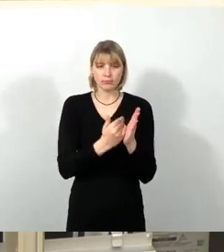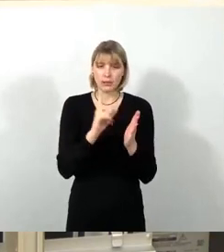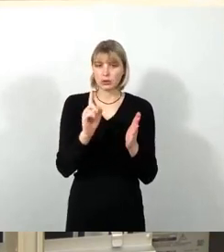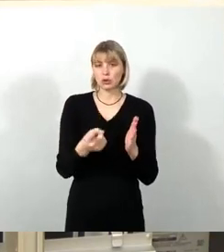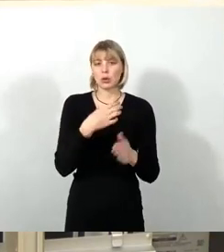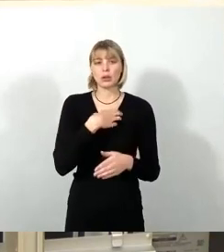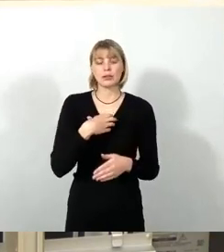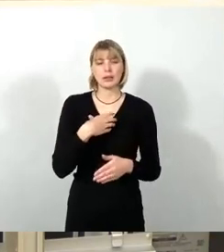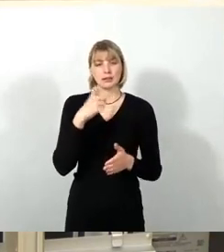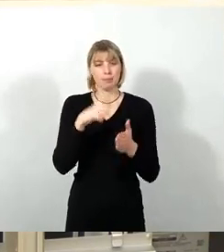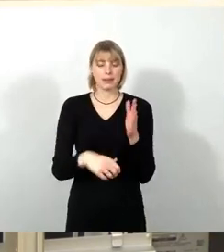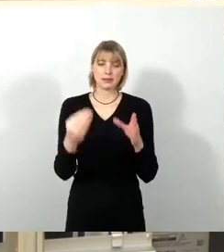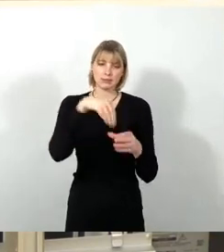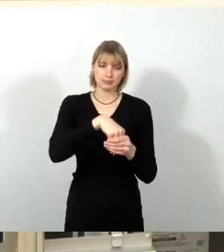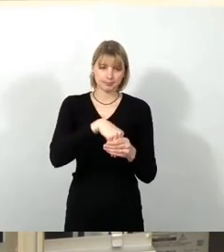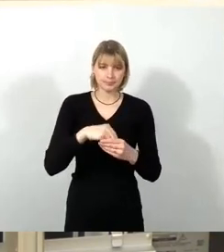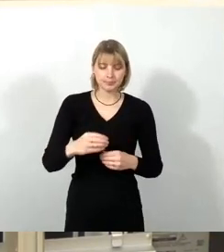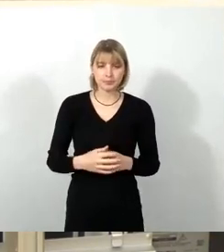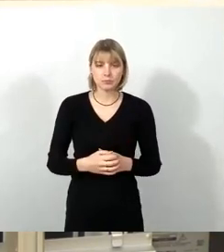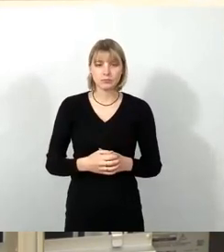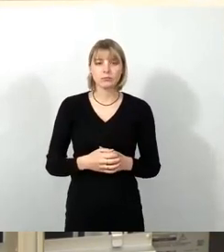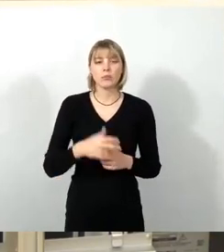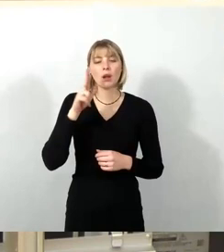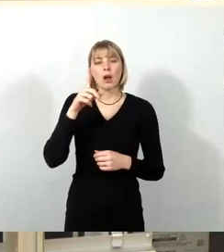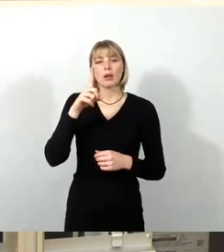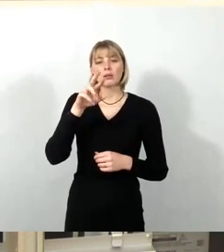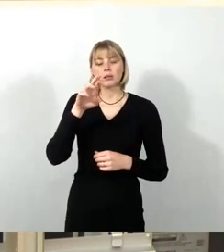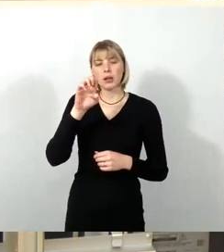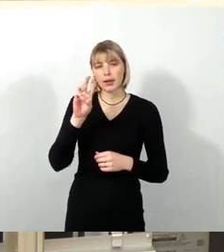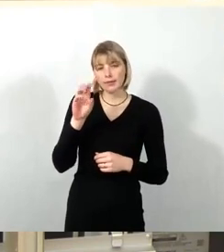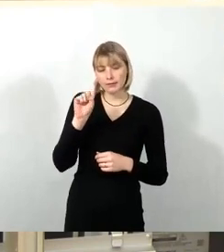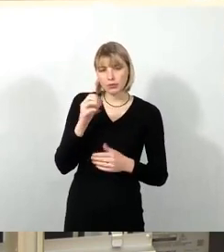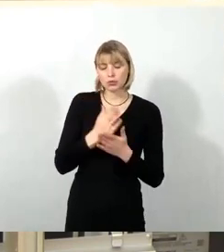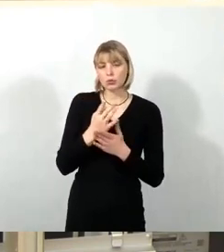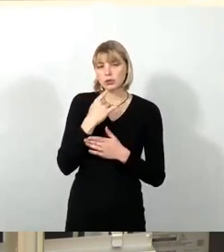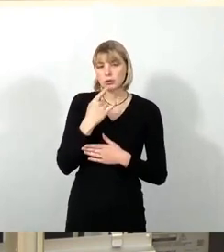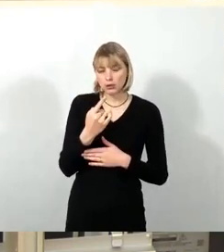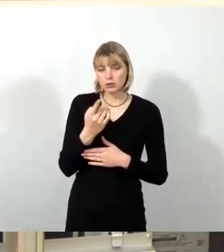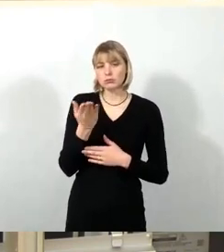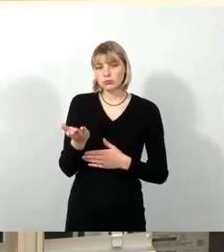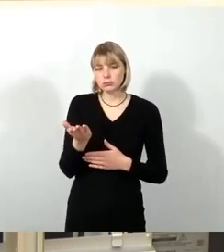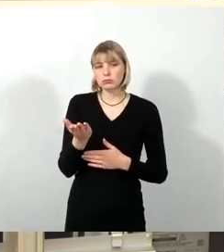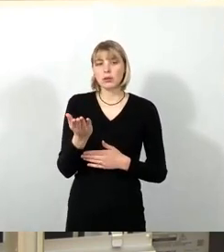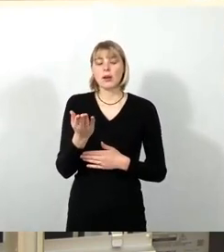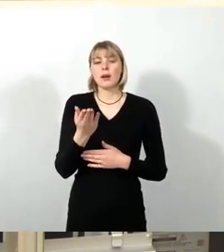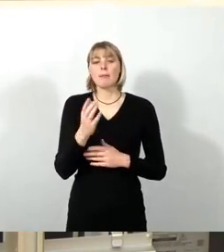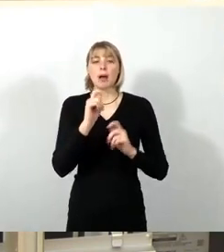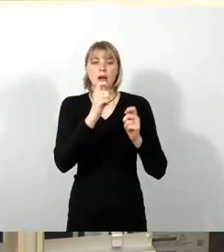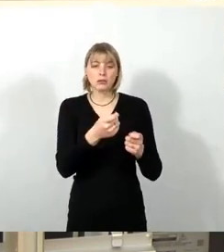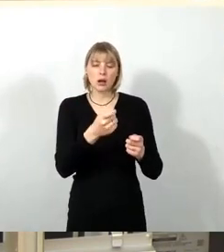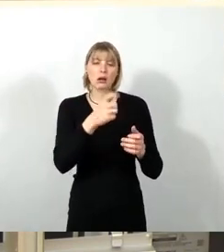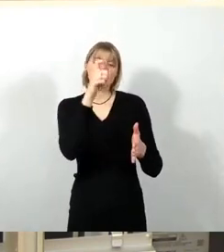Herr Drews benannt das als Verwaltungsakte, als zum Beispiel die Beantragung des Personalausweises, eines Reisepasses,